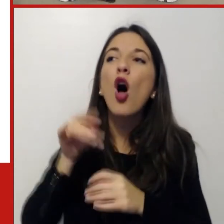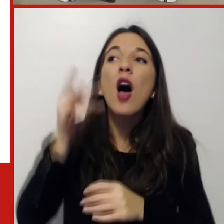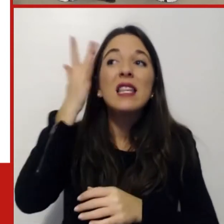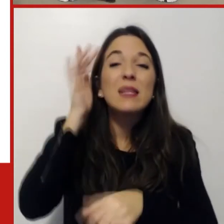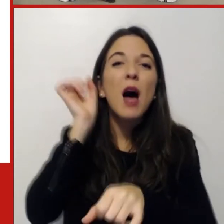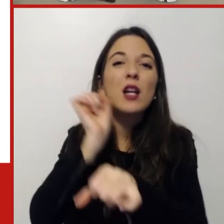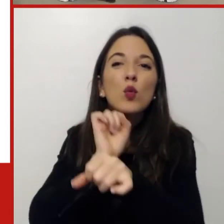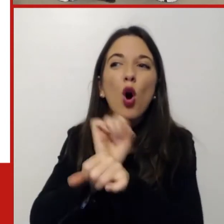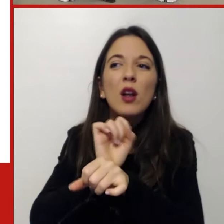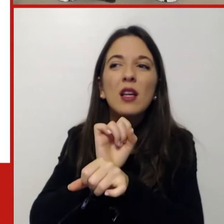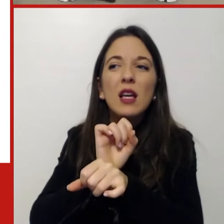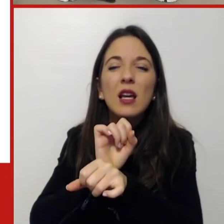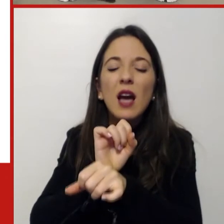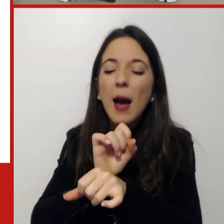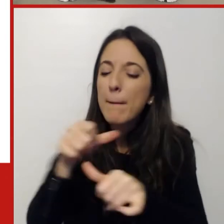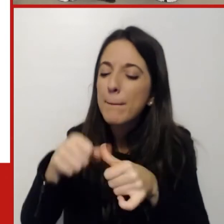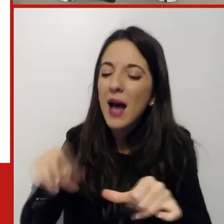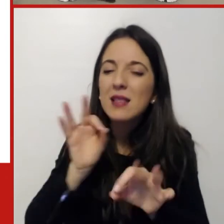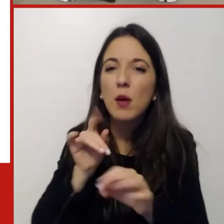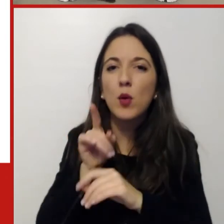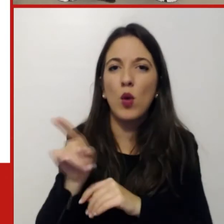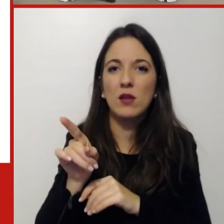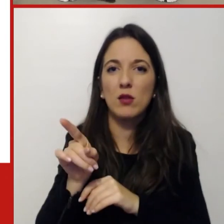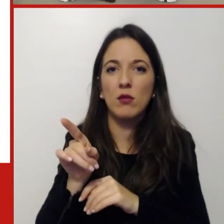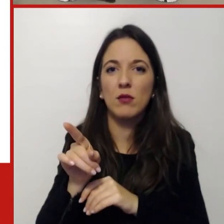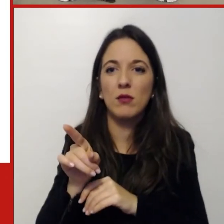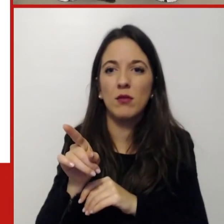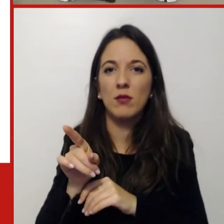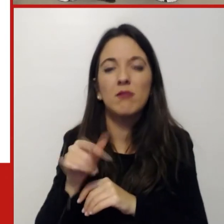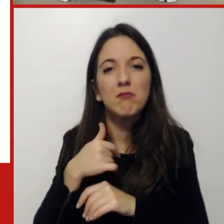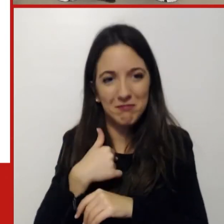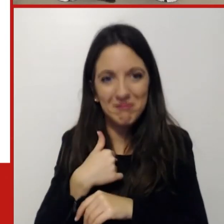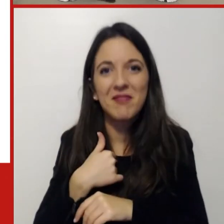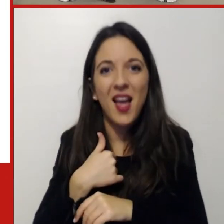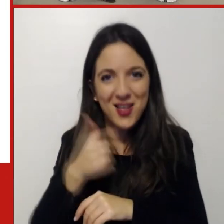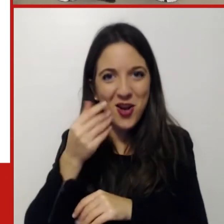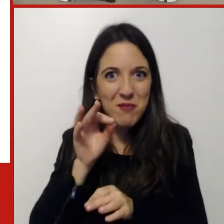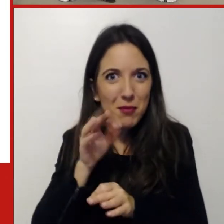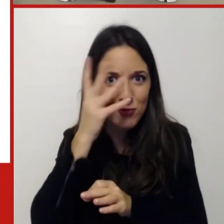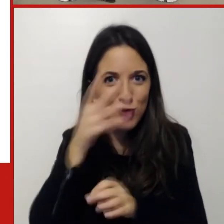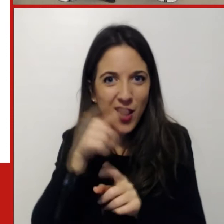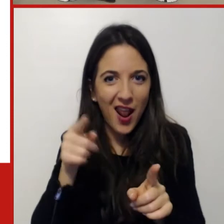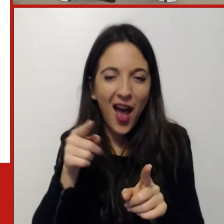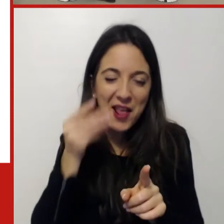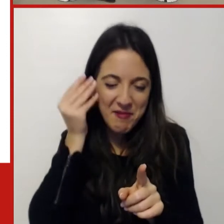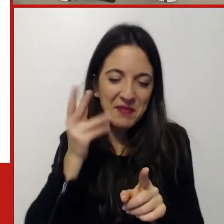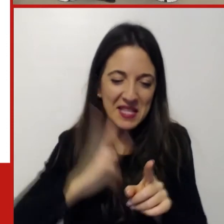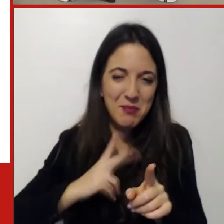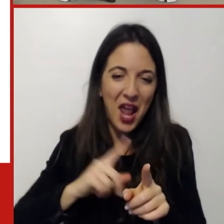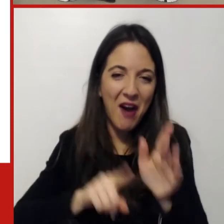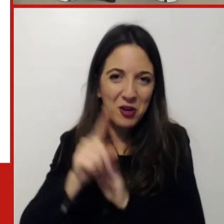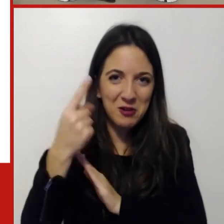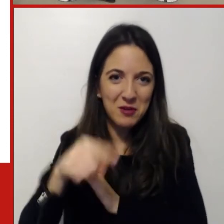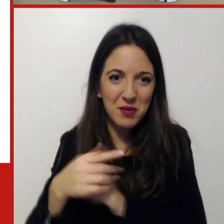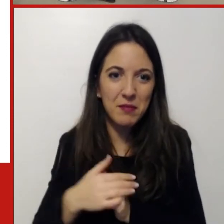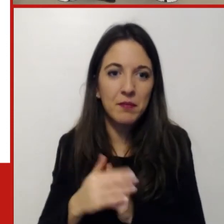definizione. E d'altronde da voi me lo aspettavo. E poi questo elemento evidentemente